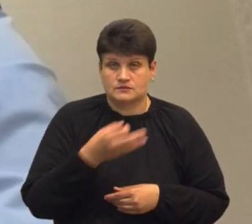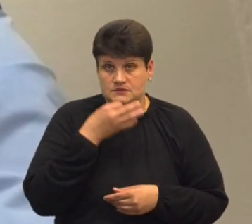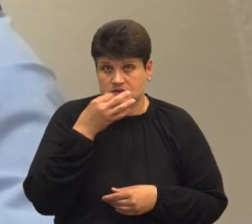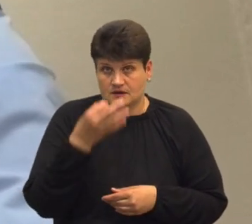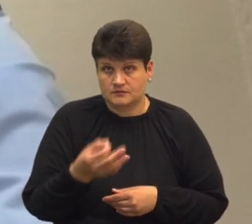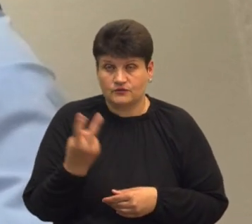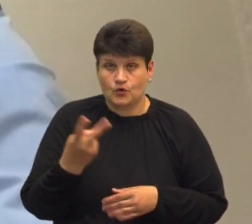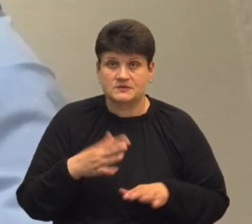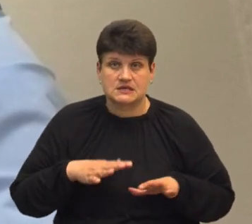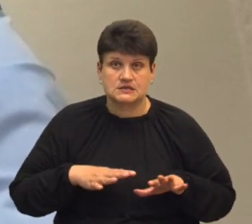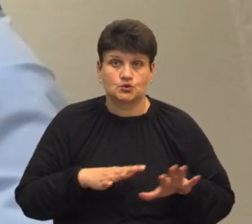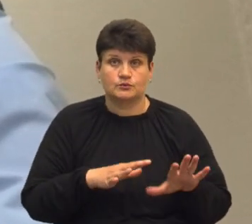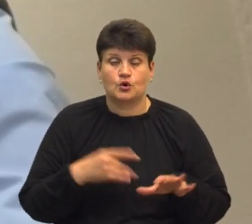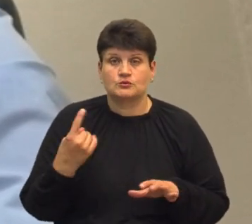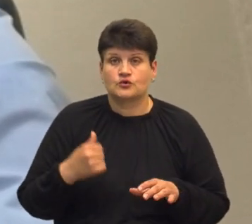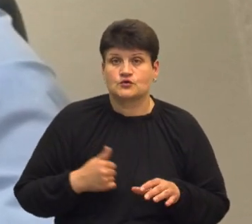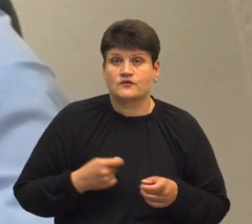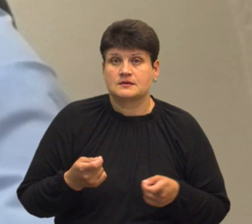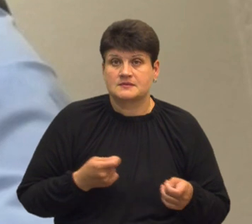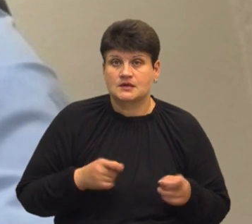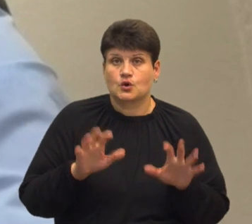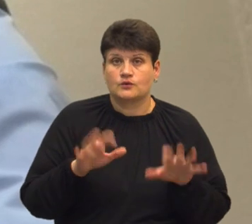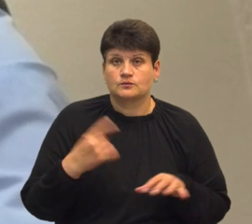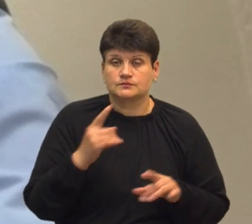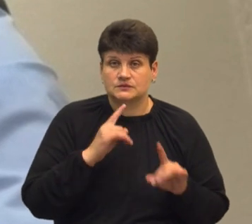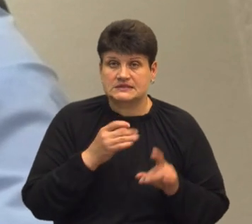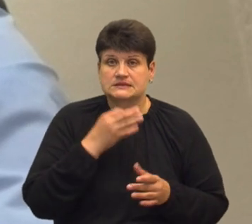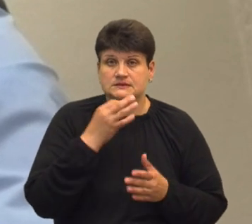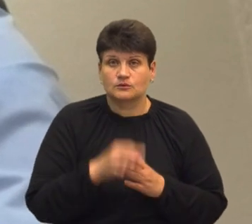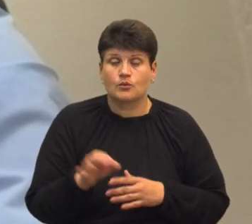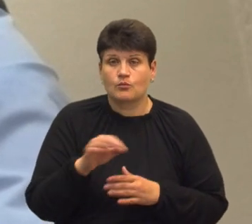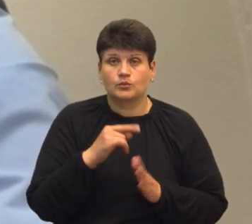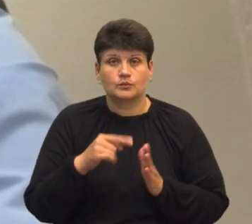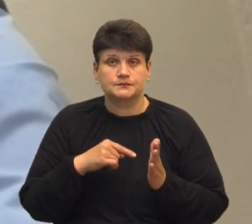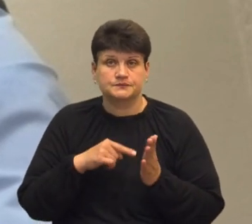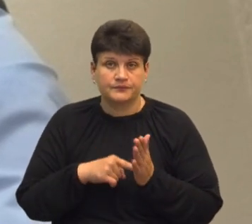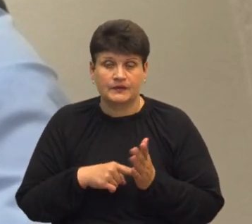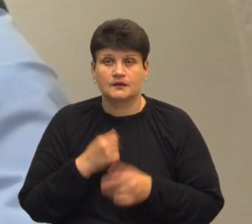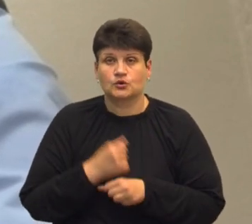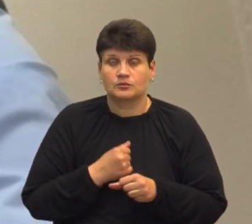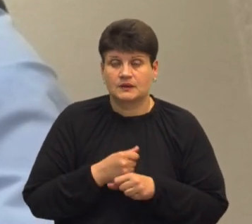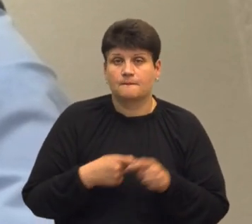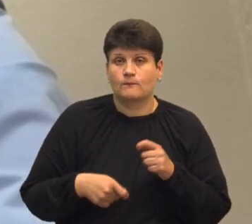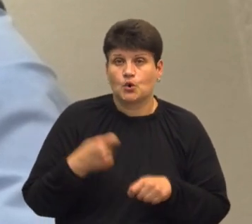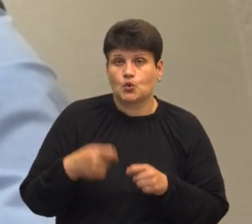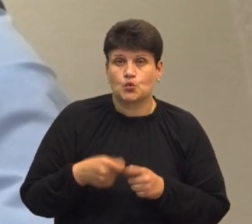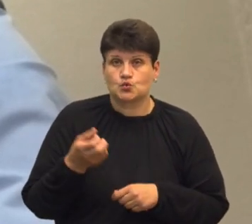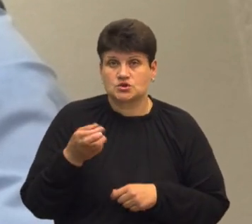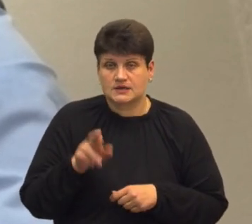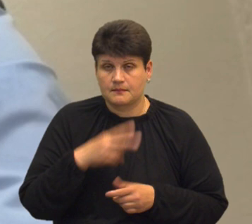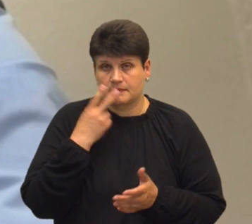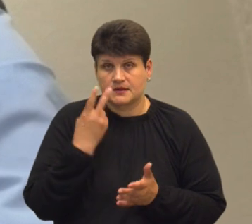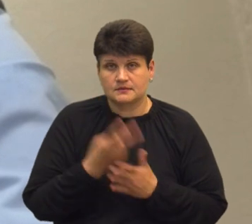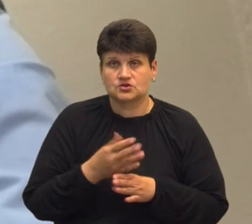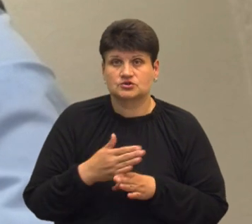двом заступникам обласної військової адміністрації, повідомлено про підозру в чиненні кримінального правопорушення передбачено